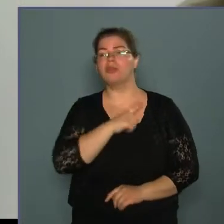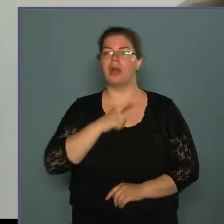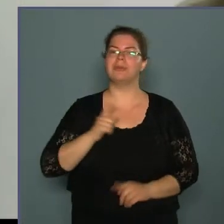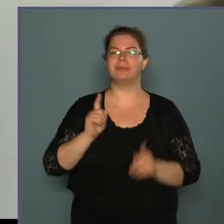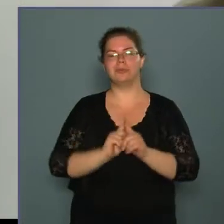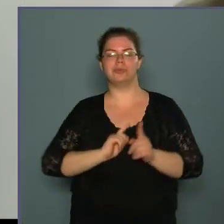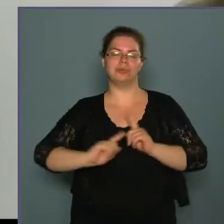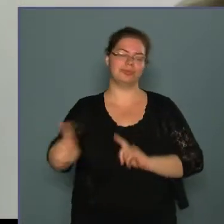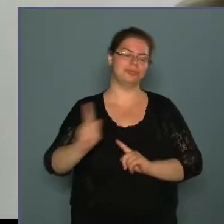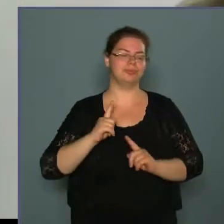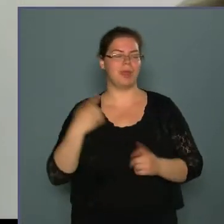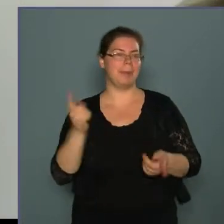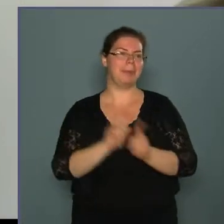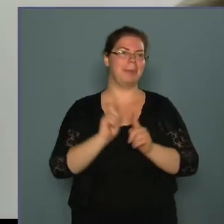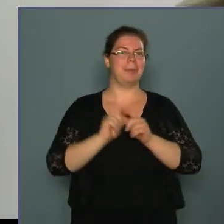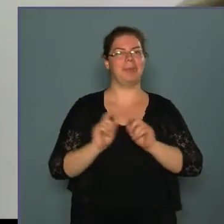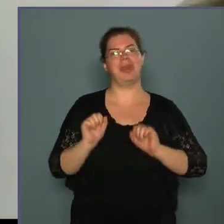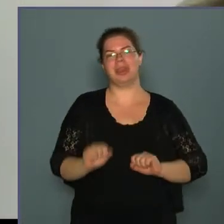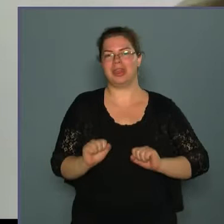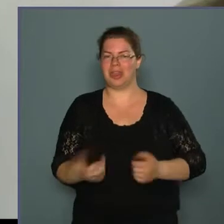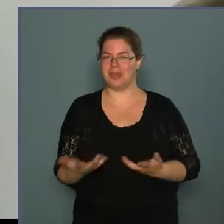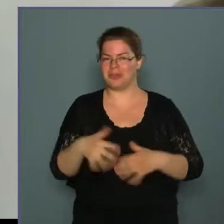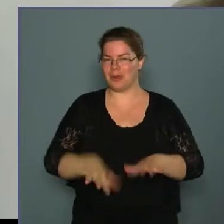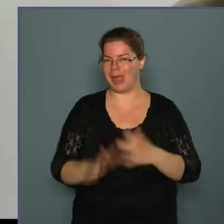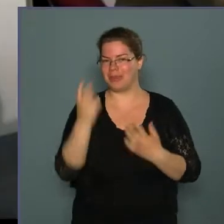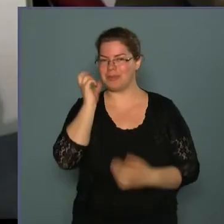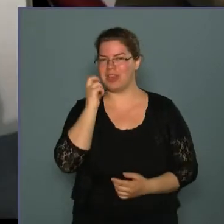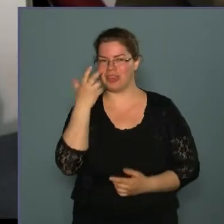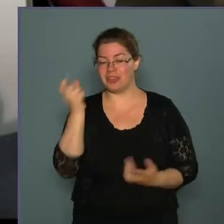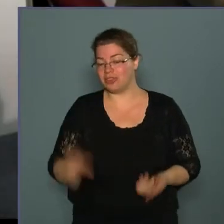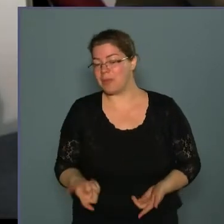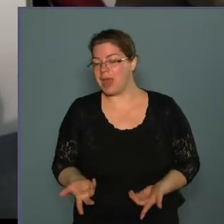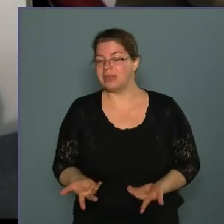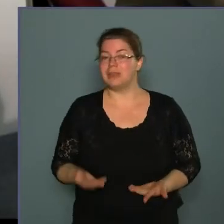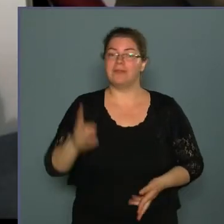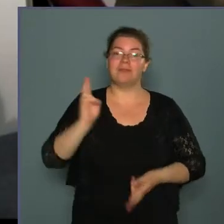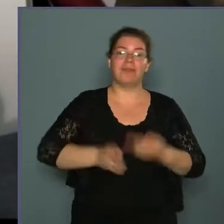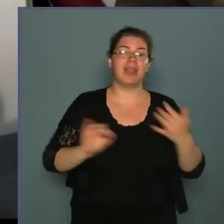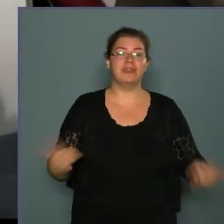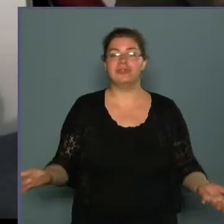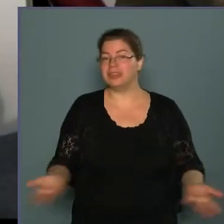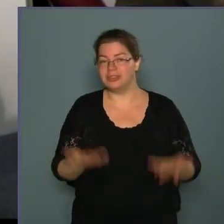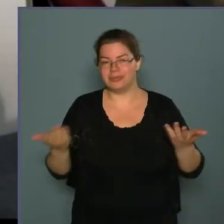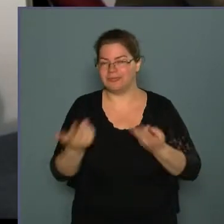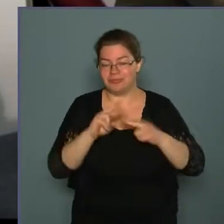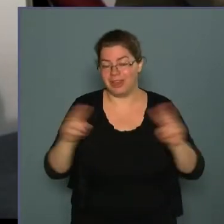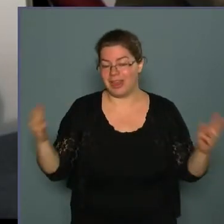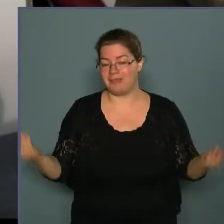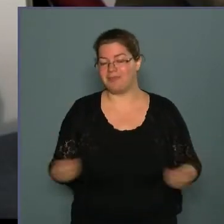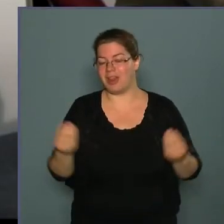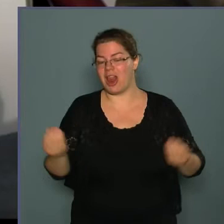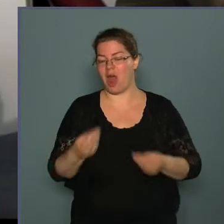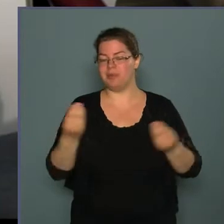jár kell, mint tőzgyökeres Pest-Erzsébeti, akkor végül is van-e valami,